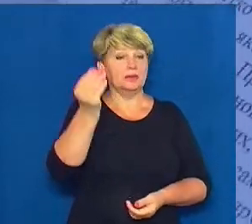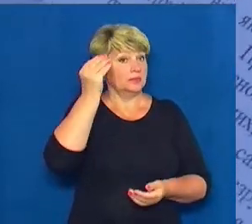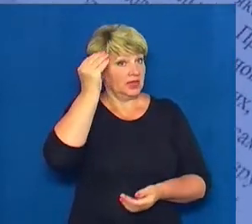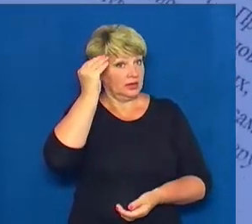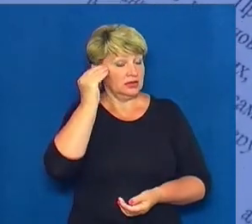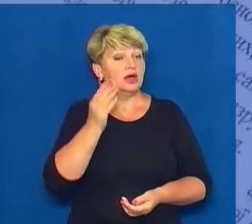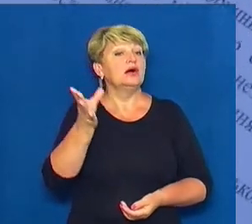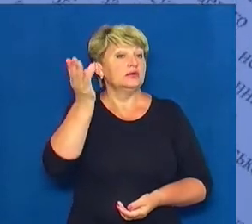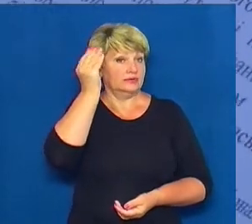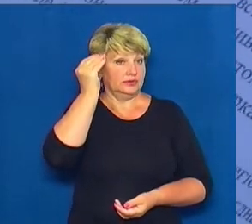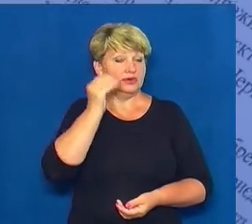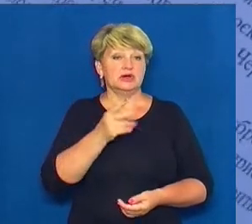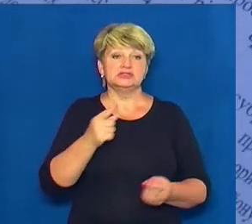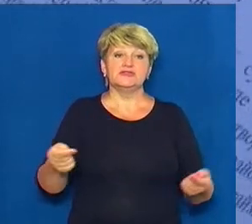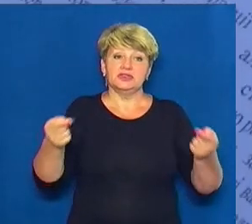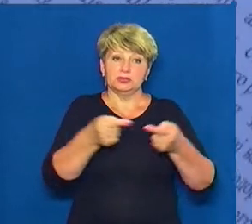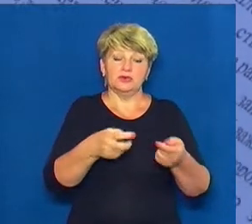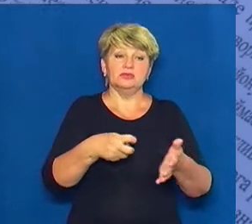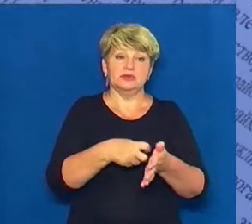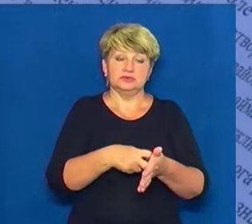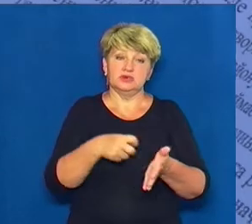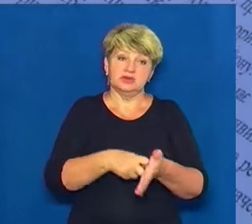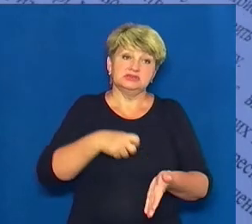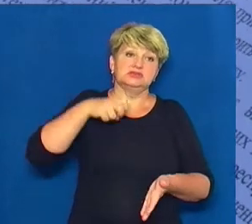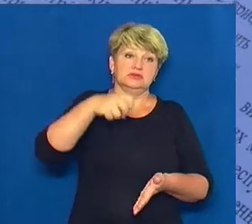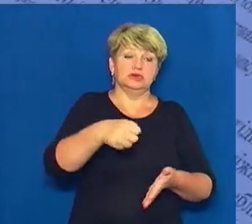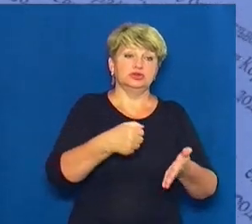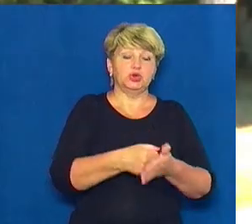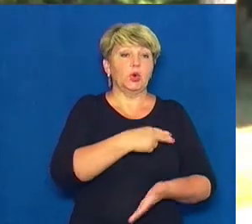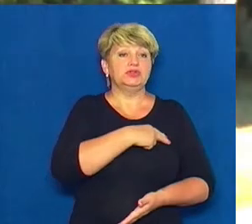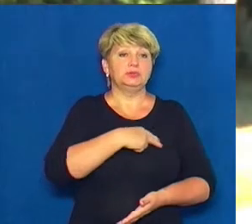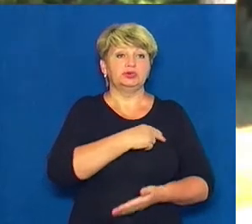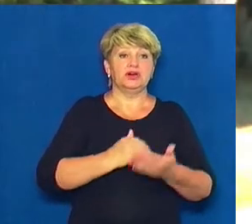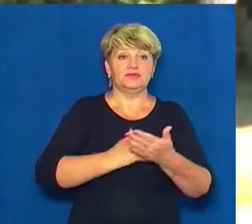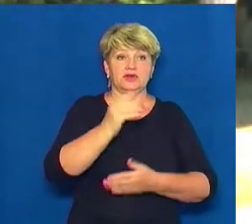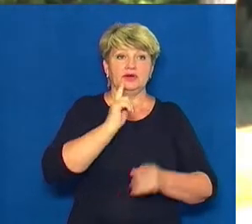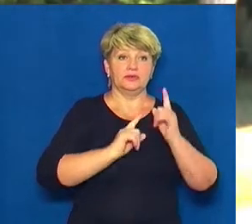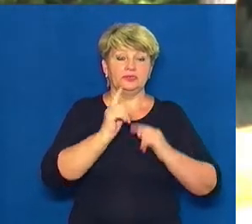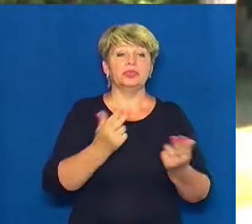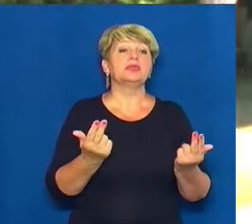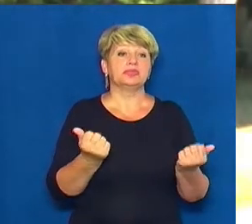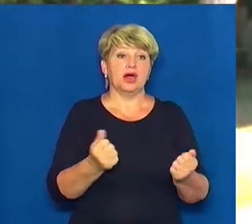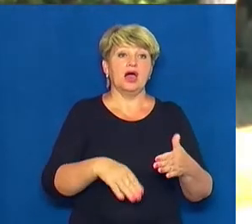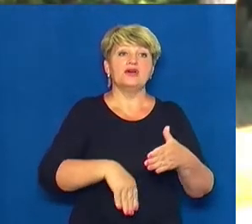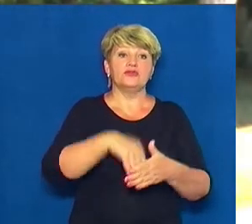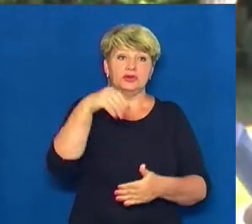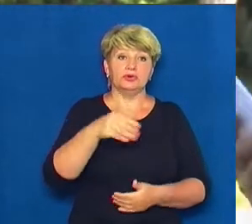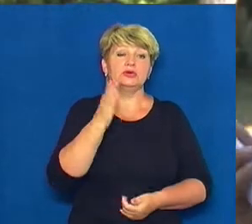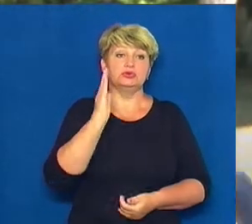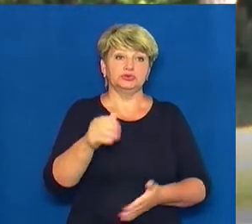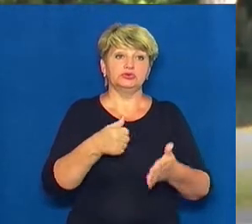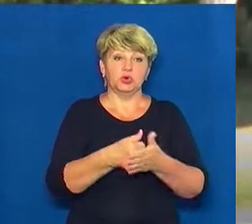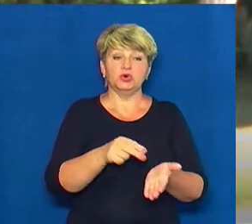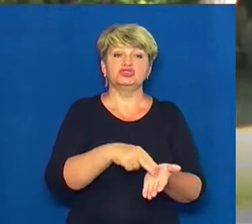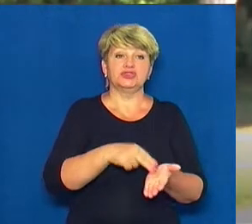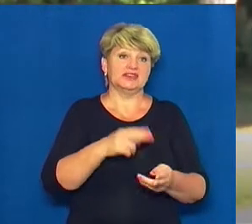відповідами листами вже звернулися до районної ради та депутатів Верховної ради. Так, вибори вже будуть до Черкас без нас. Наші